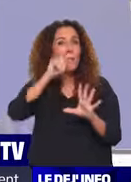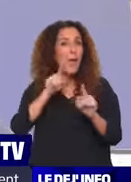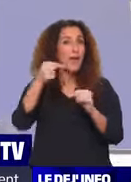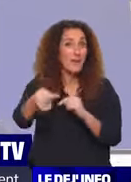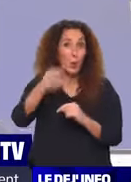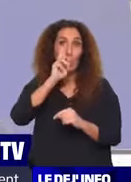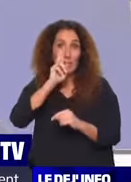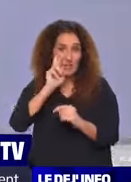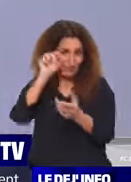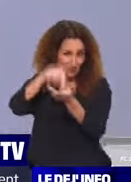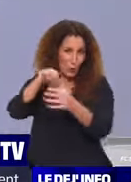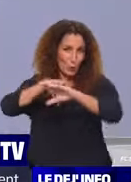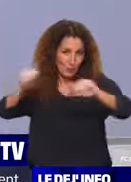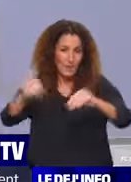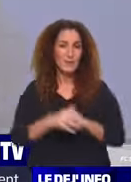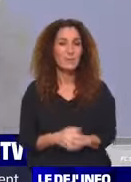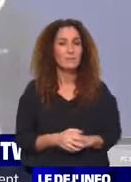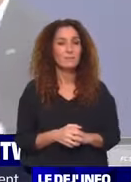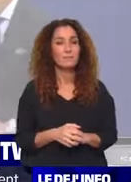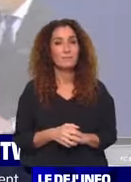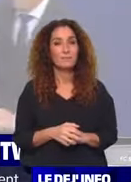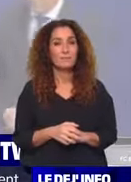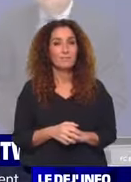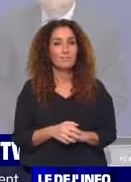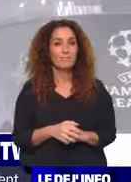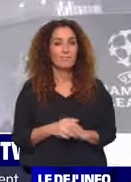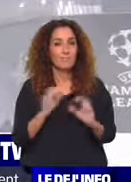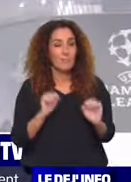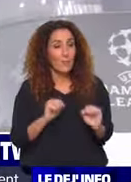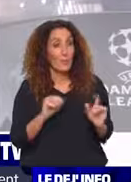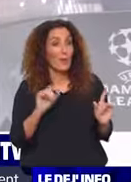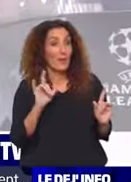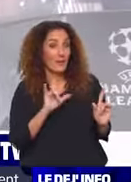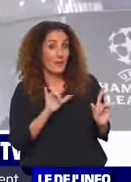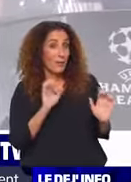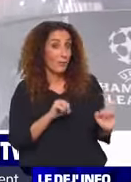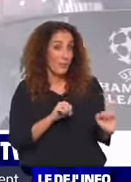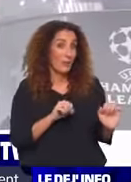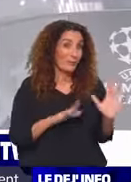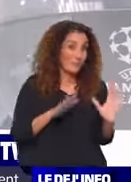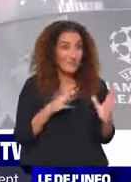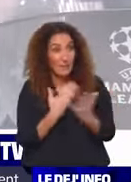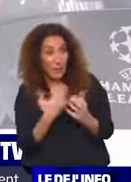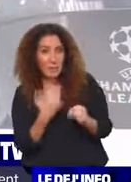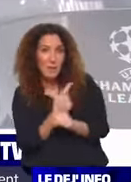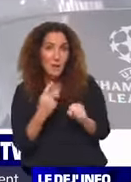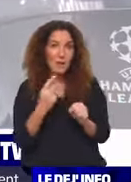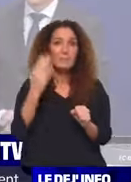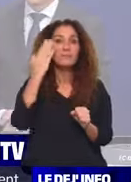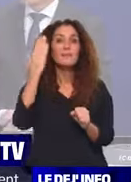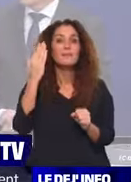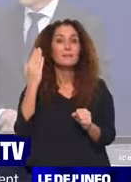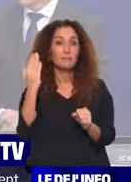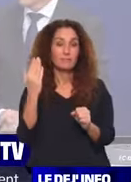en Russie. Alors Benfica, potentiel adversaire de Lille et ce serait d'ailleurs un pas si mal tirage que cela si jamais